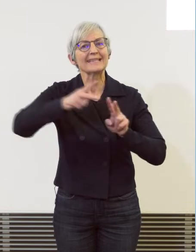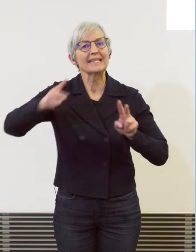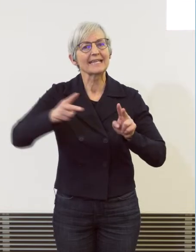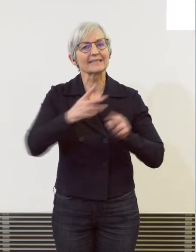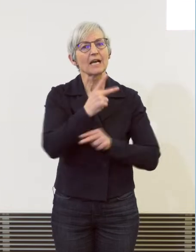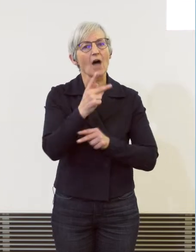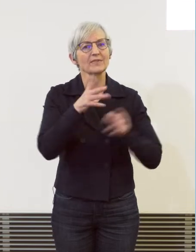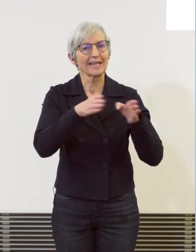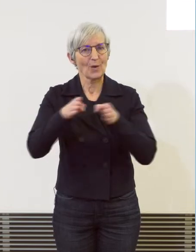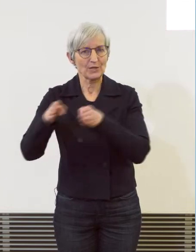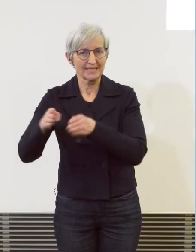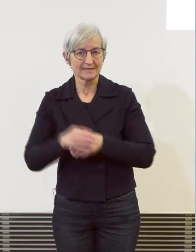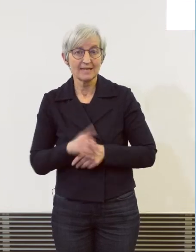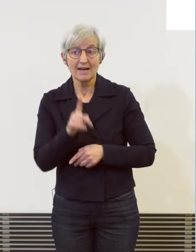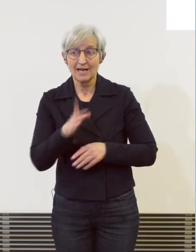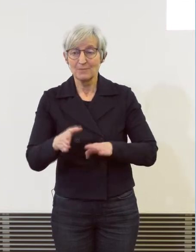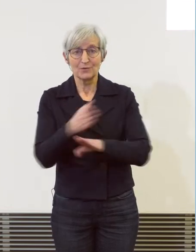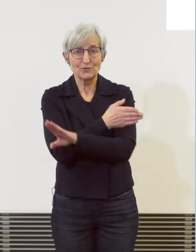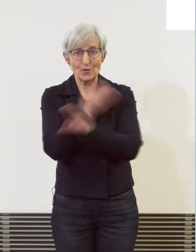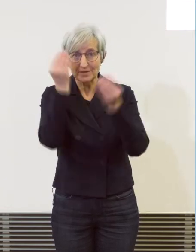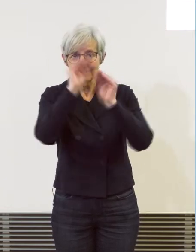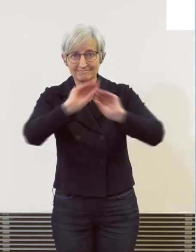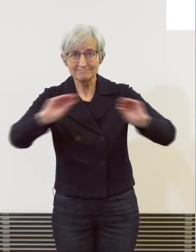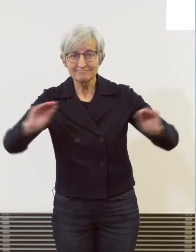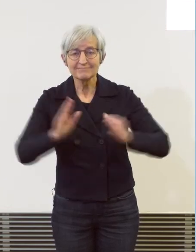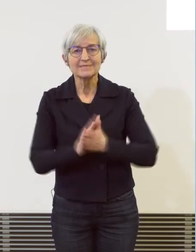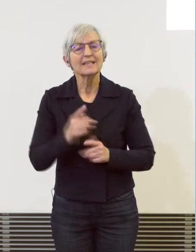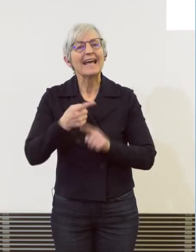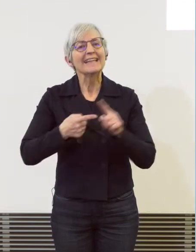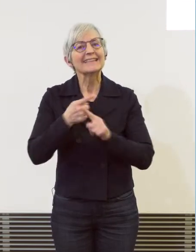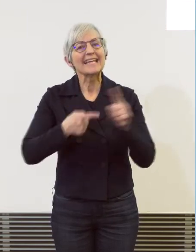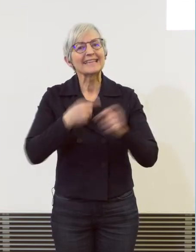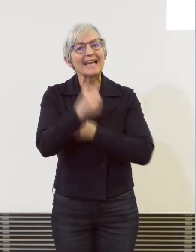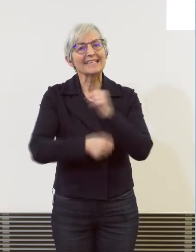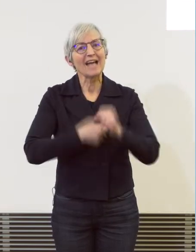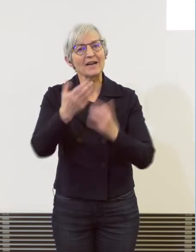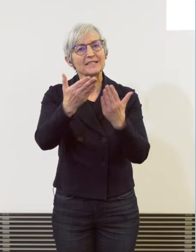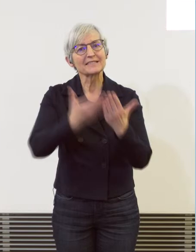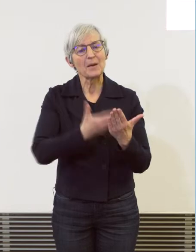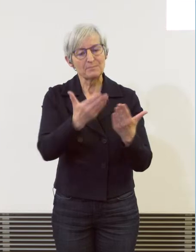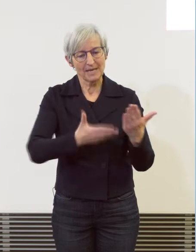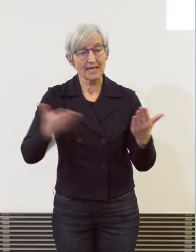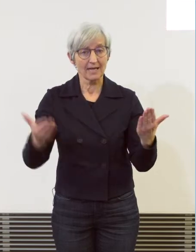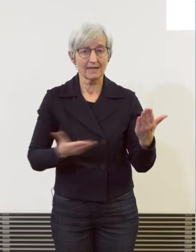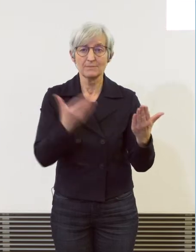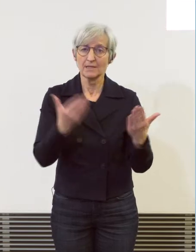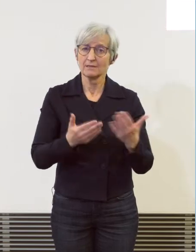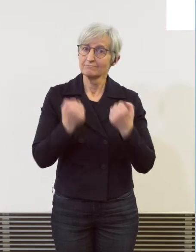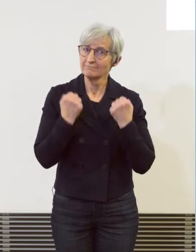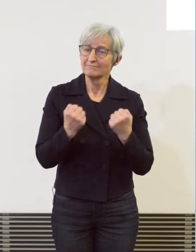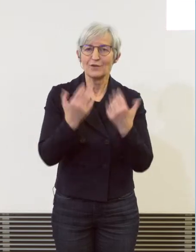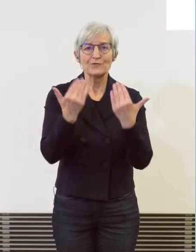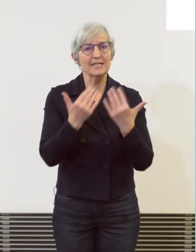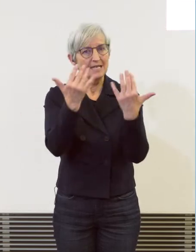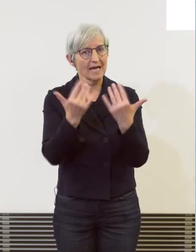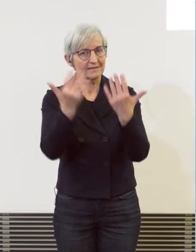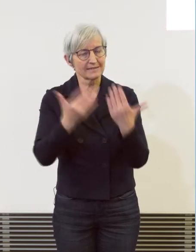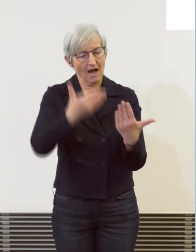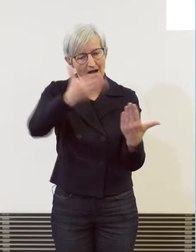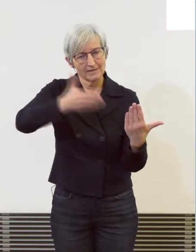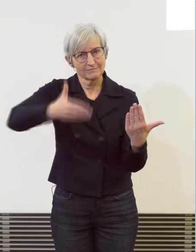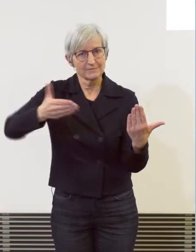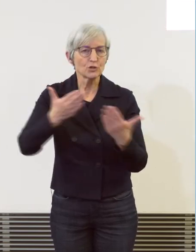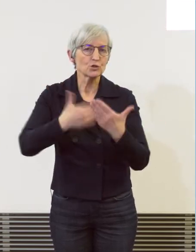gerne darauf hinweisen, dass Sie unseren detaillierten Jahresbericht mit sehr ausführlichem Zahlenmaterial bereits